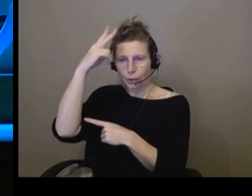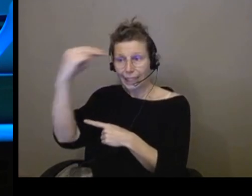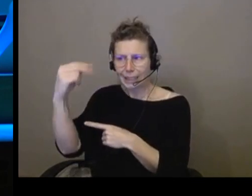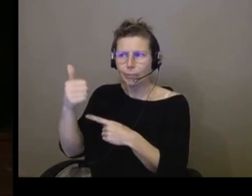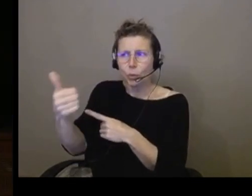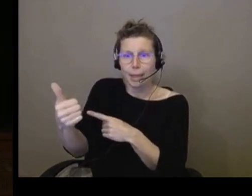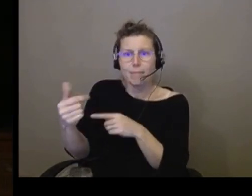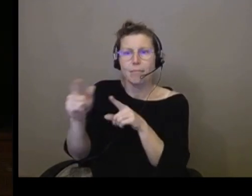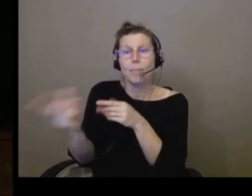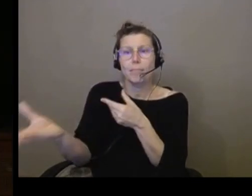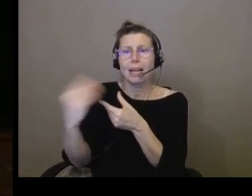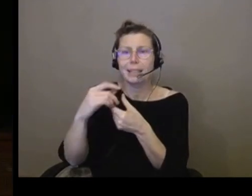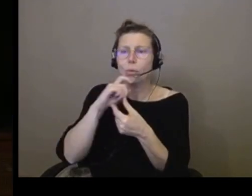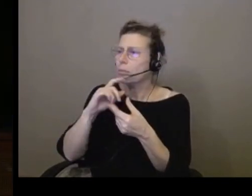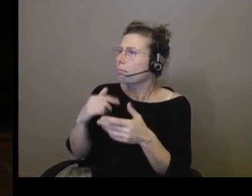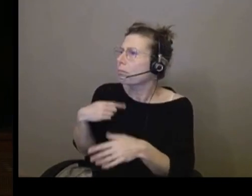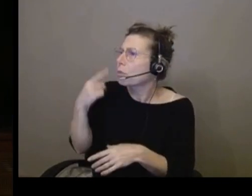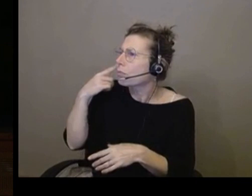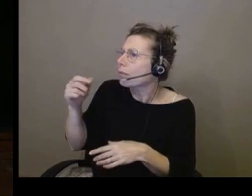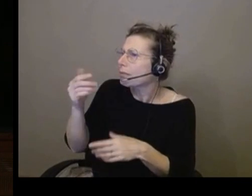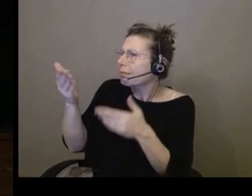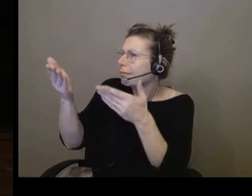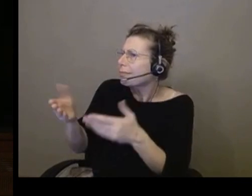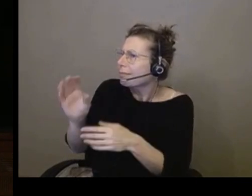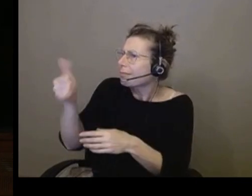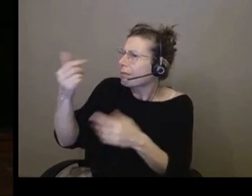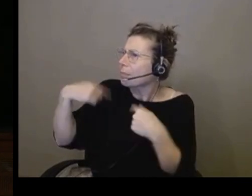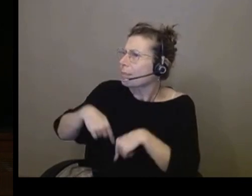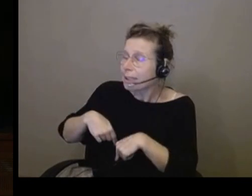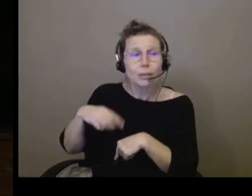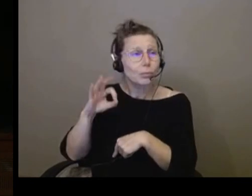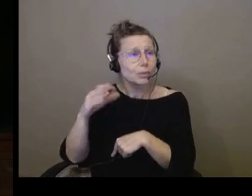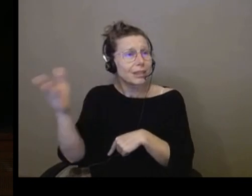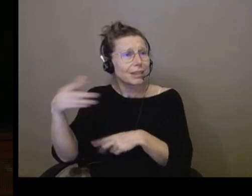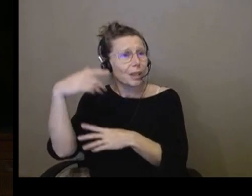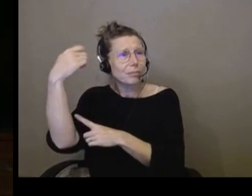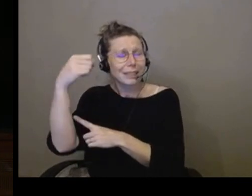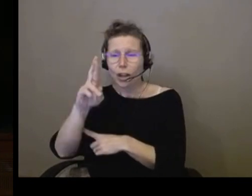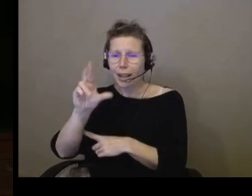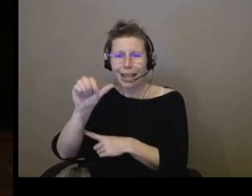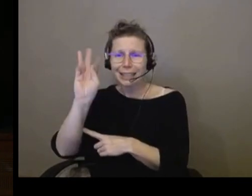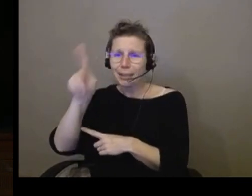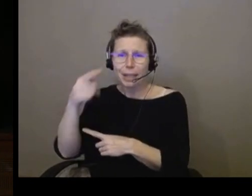est là. Je crois qu'il était Premier ministre. Oui, mais c'est le président de la RATP. Pour moi, c'est mon président.